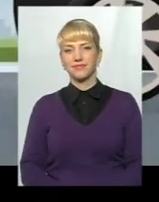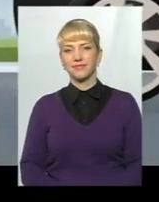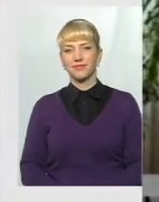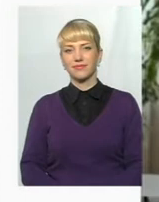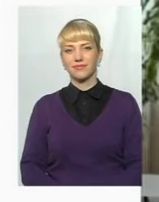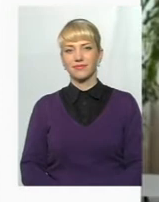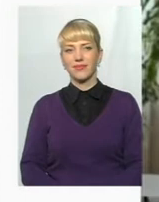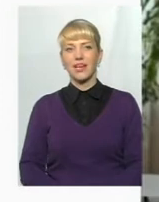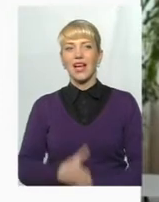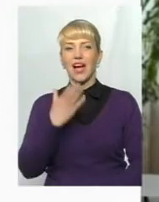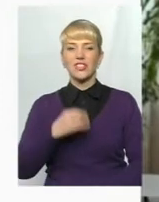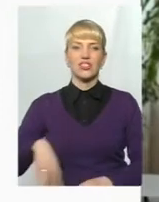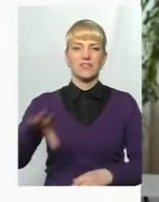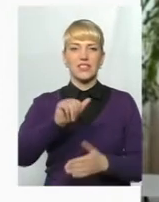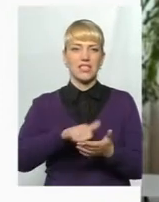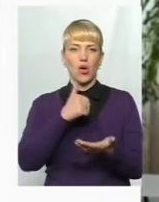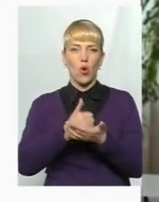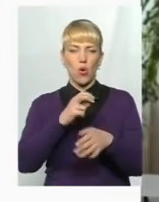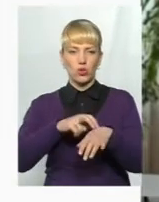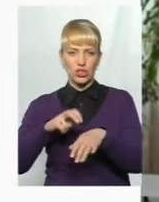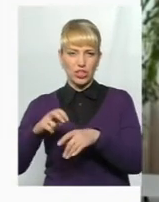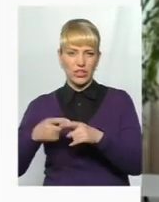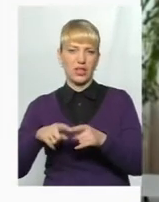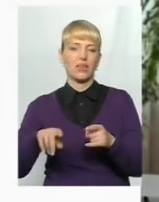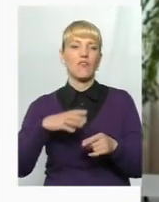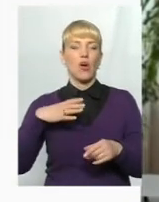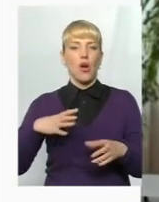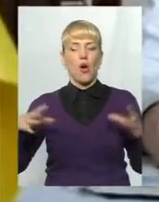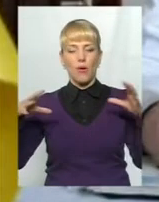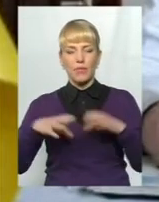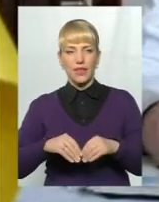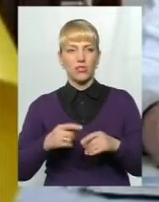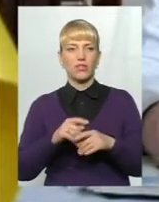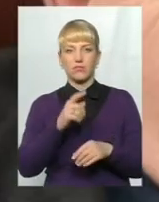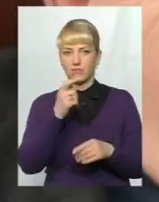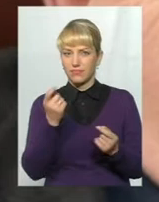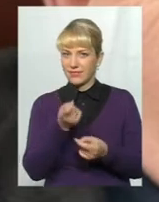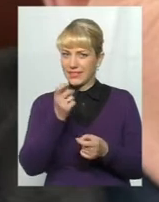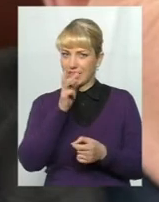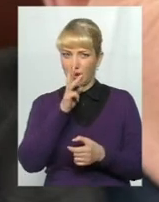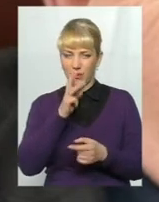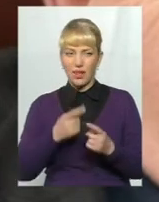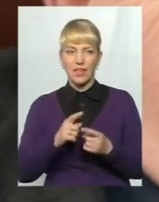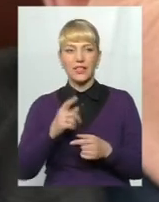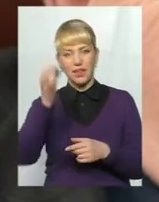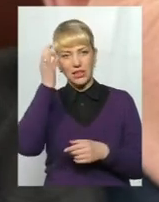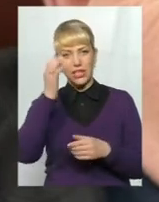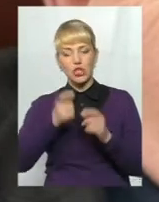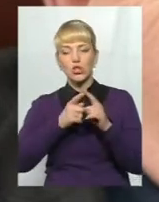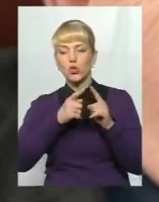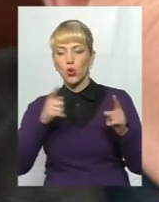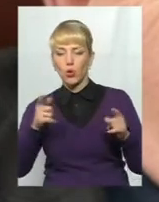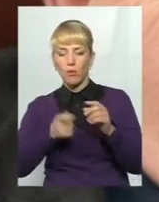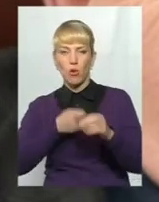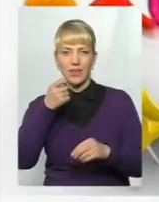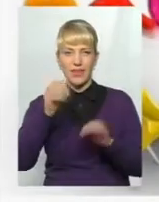А ще всіх очільників медзакладів краю об'єднує не надто велика зарплата. Нагадаю, строк подання декларацій продовжено